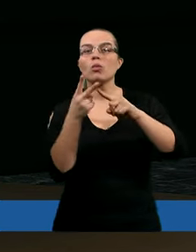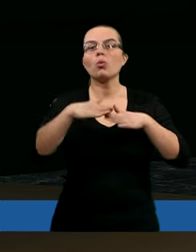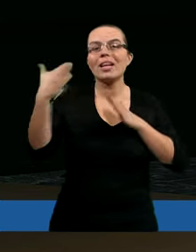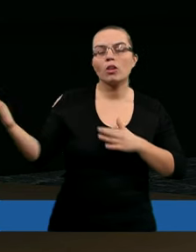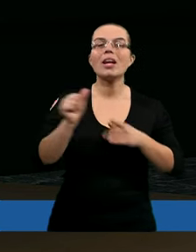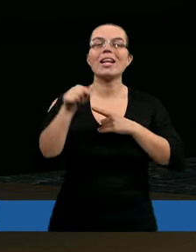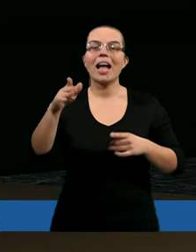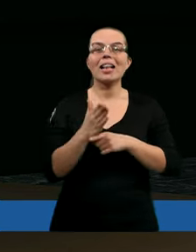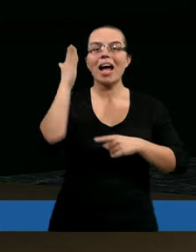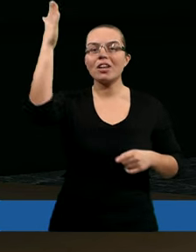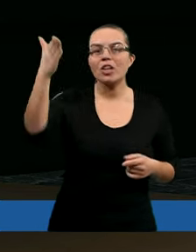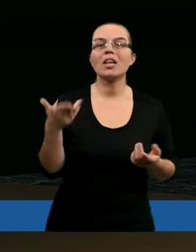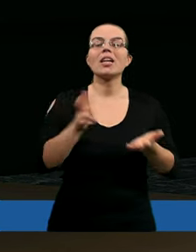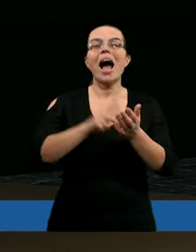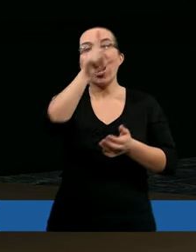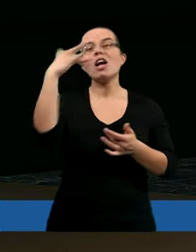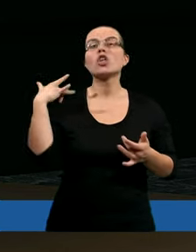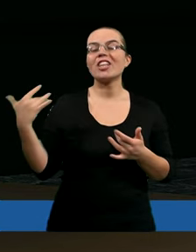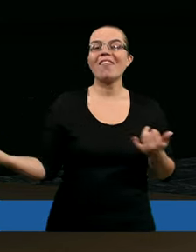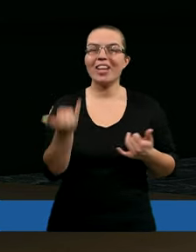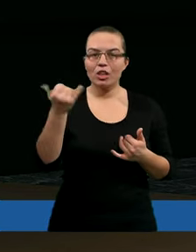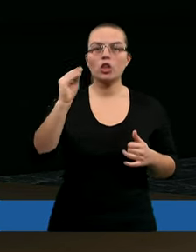cały czas ta nadzieja na życie wieczne.